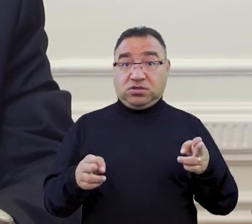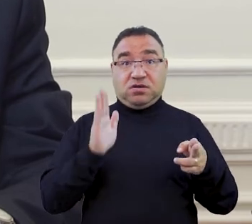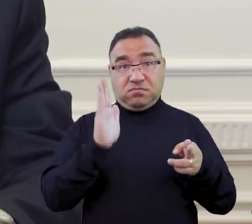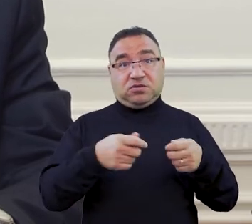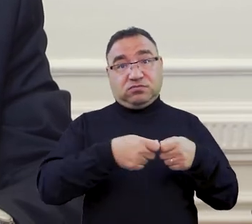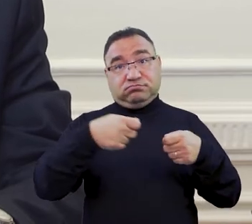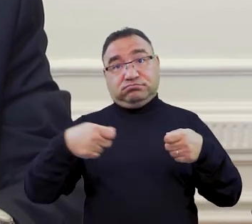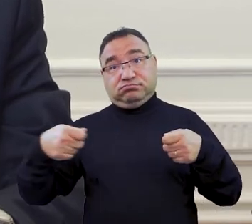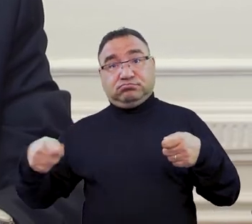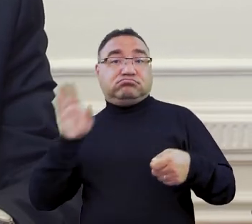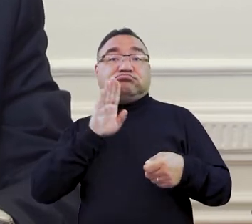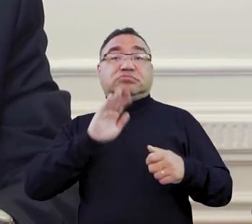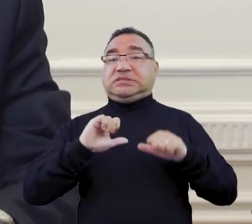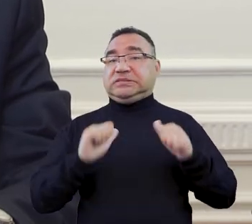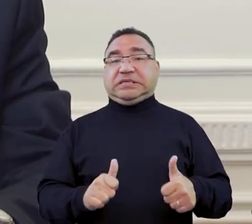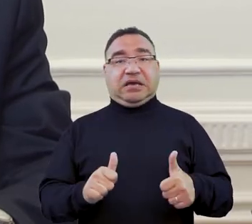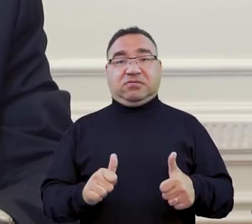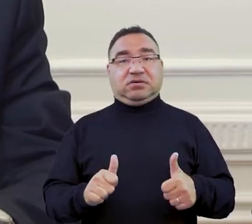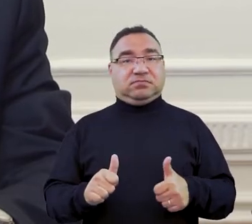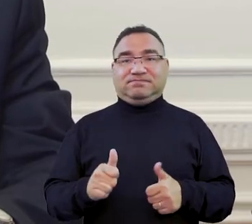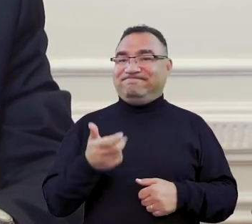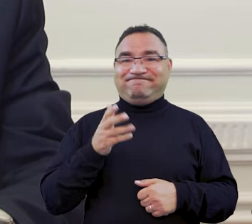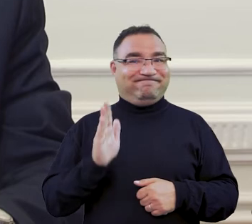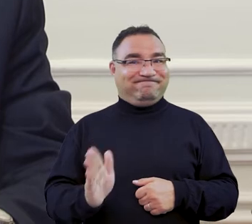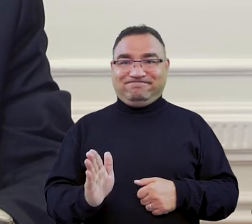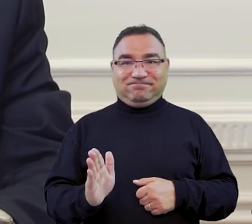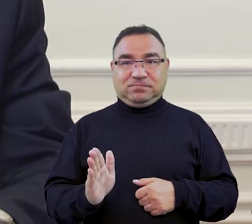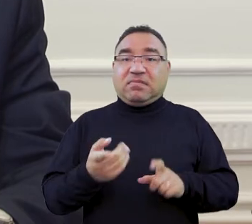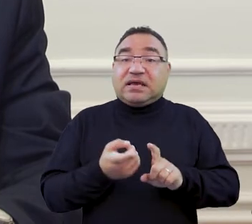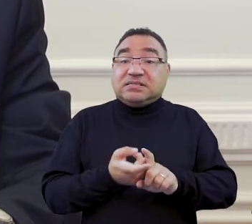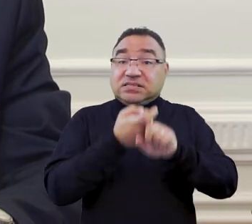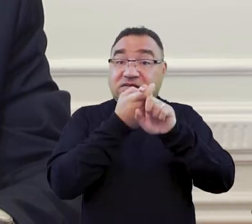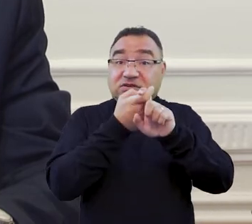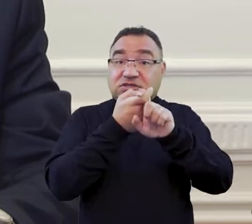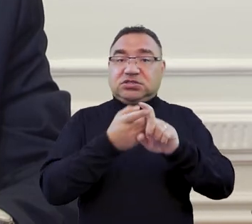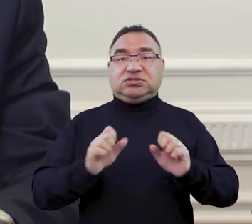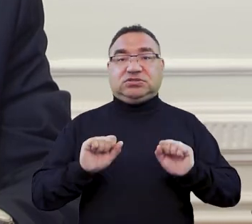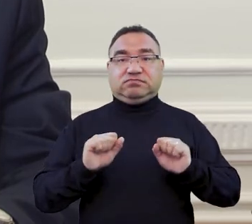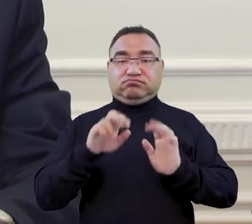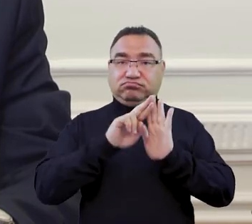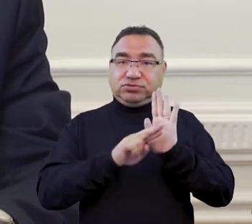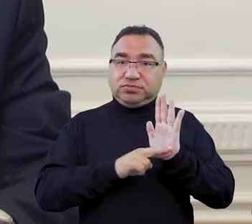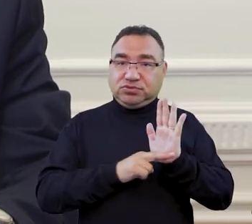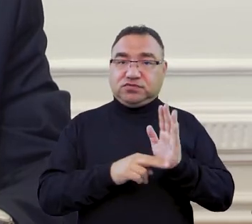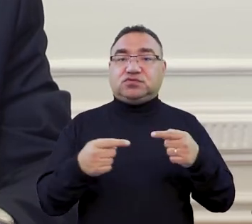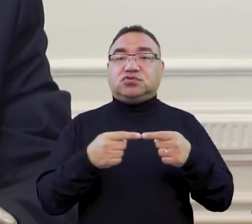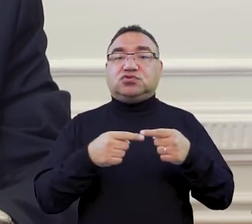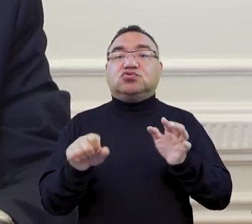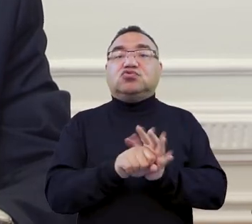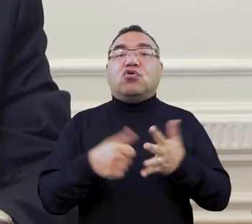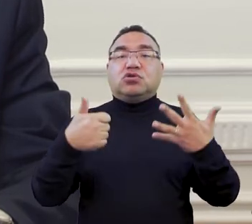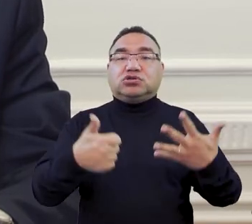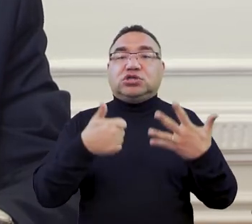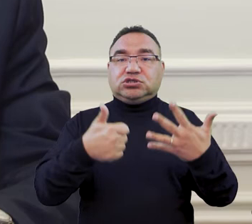będą przepisami, które na stałe wchodzą w życie. Zawieszenie funkcjonowania przepisu ograniczającego do 6